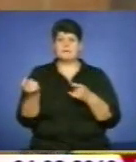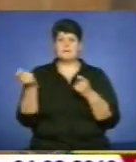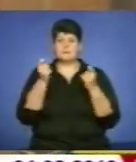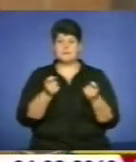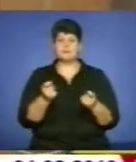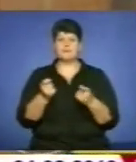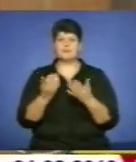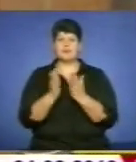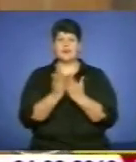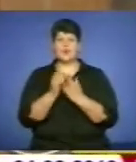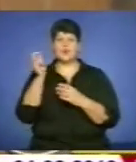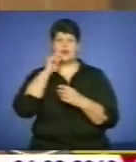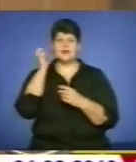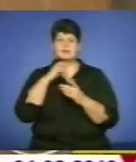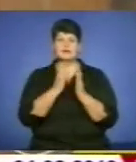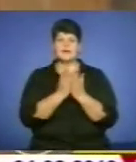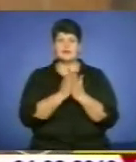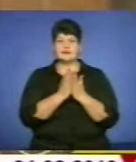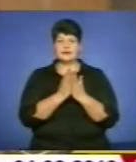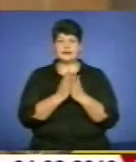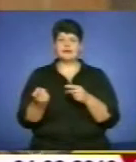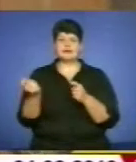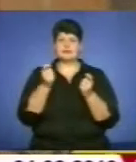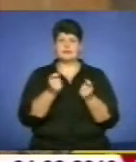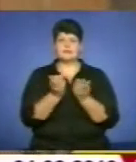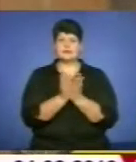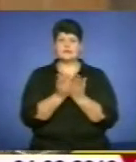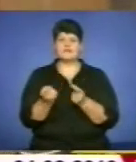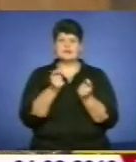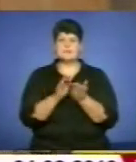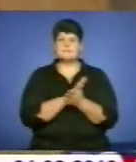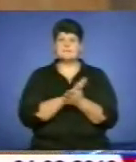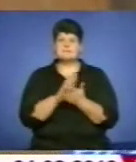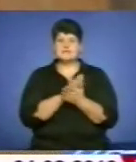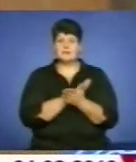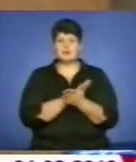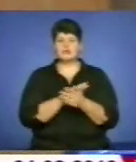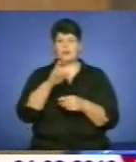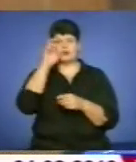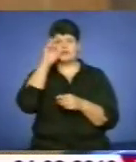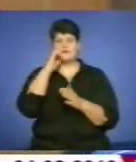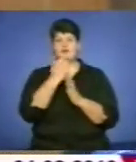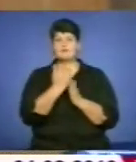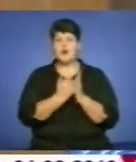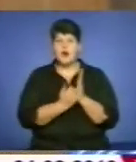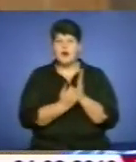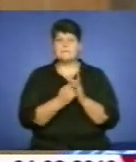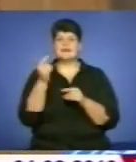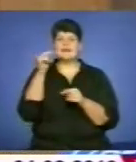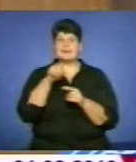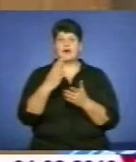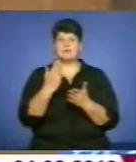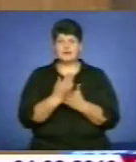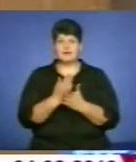програмою «Українська книга». Книги надійшли безкоштовно, така є державна програма, і там, в основному, оця класична